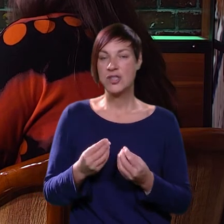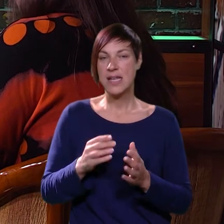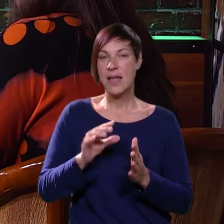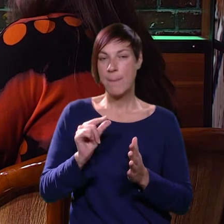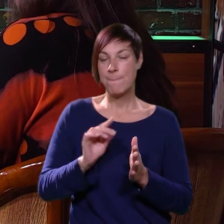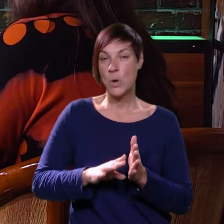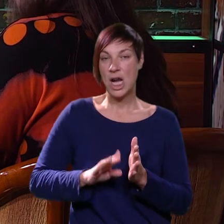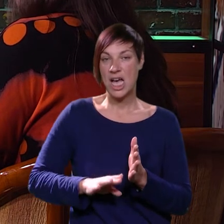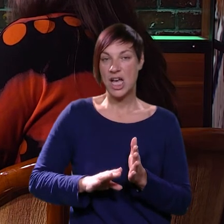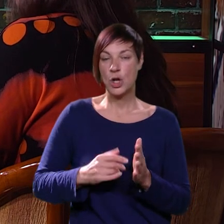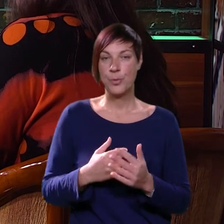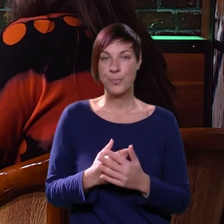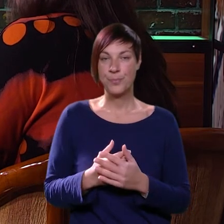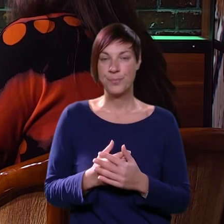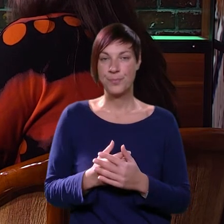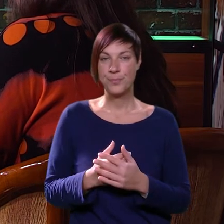se rodi postepeno.